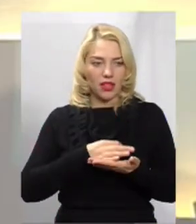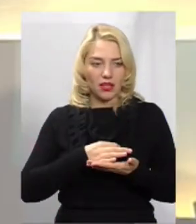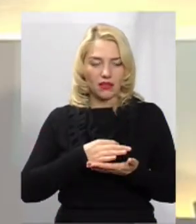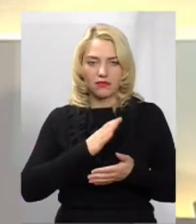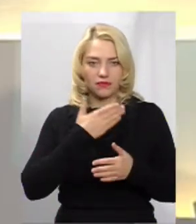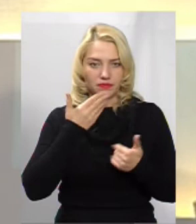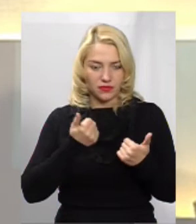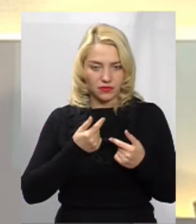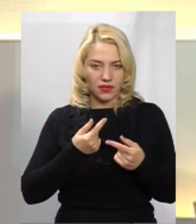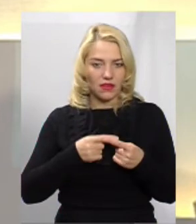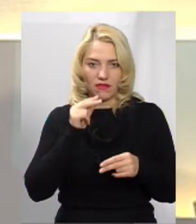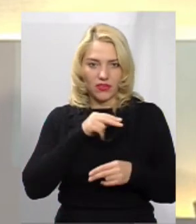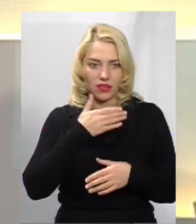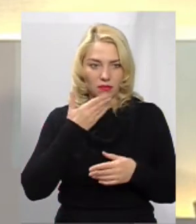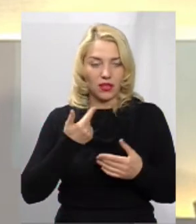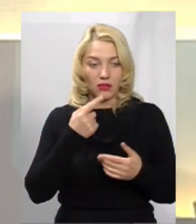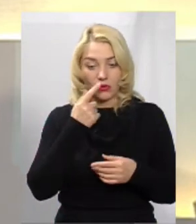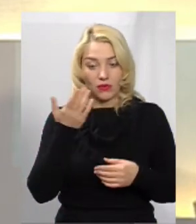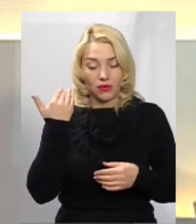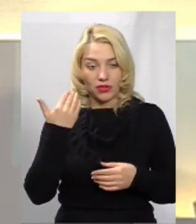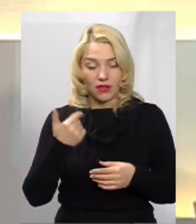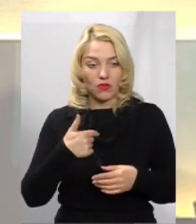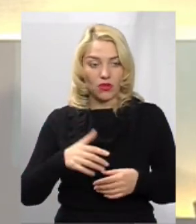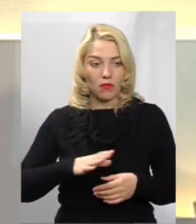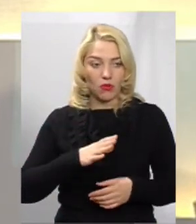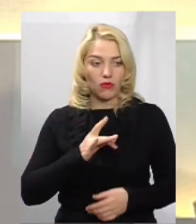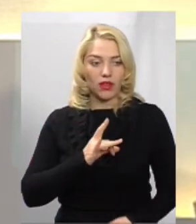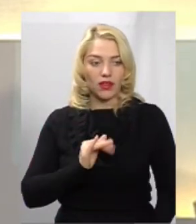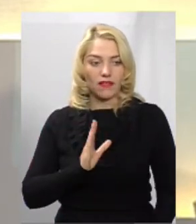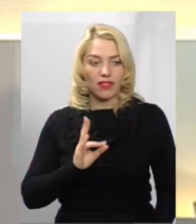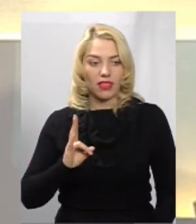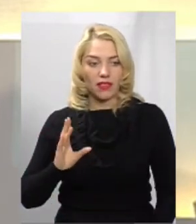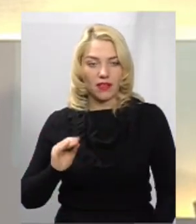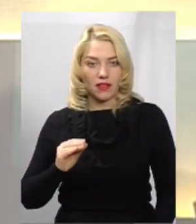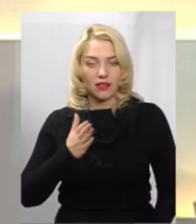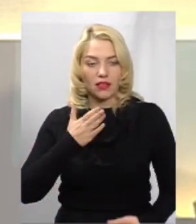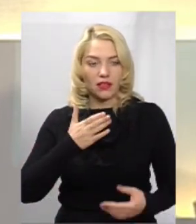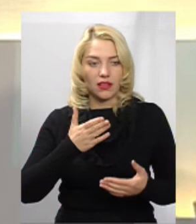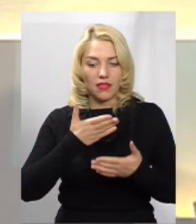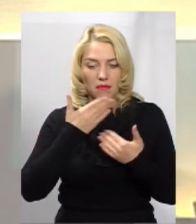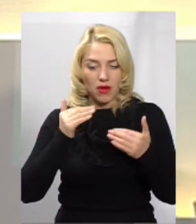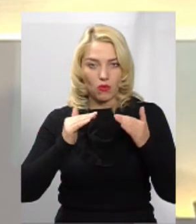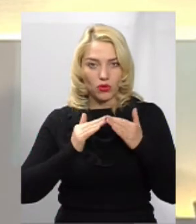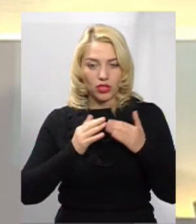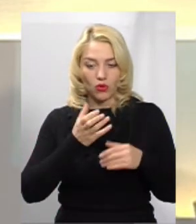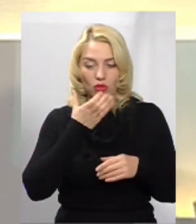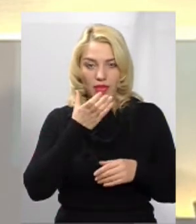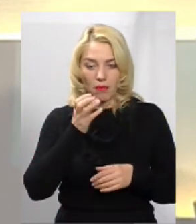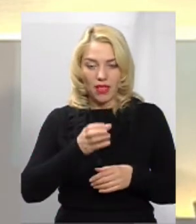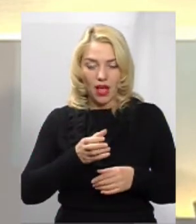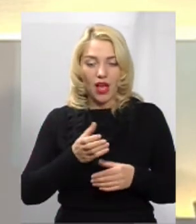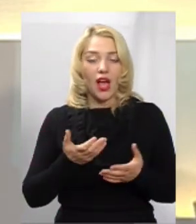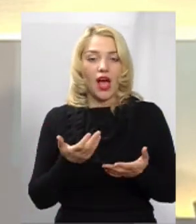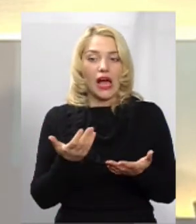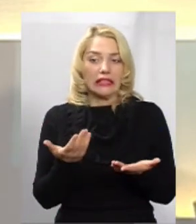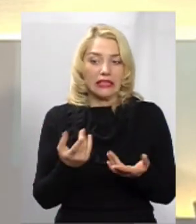Коли, до прикладу, нещодавно був у Рівному, немає в будинку тепла, одні кажуть,